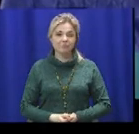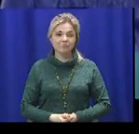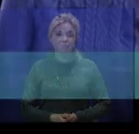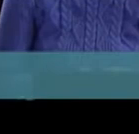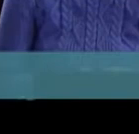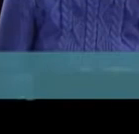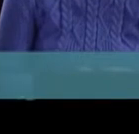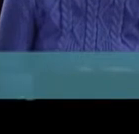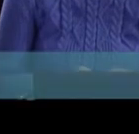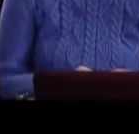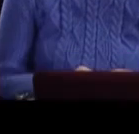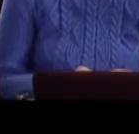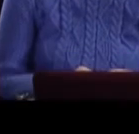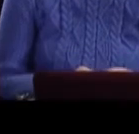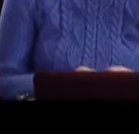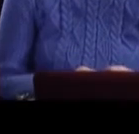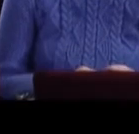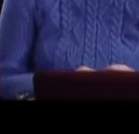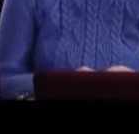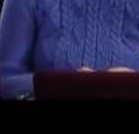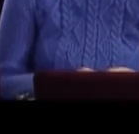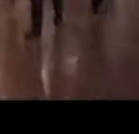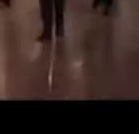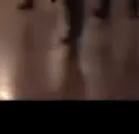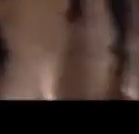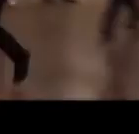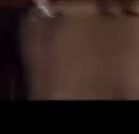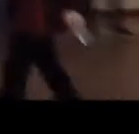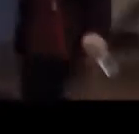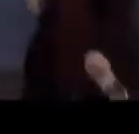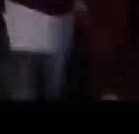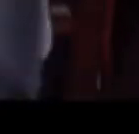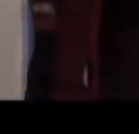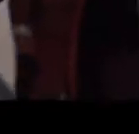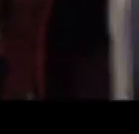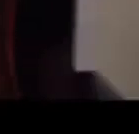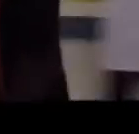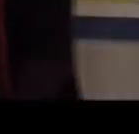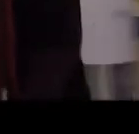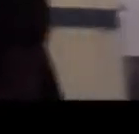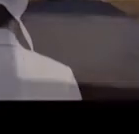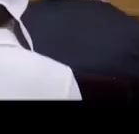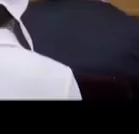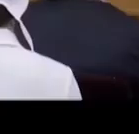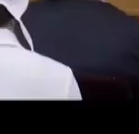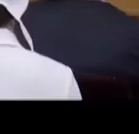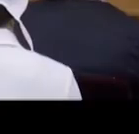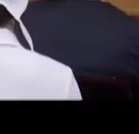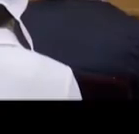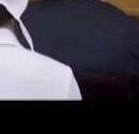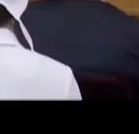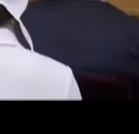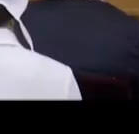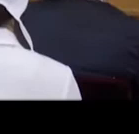Від 2017 року в Україні розпочалося впровадження медичної реформи. Виконуюча обов'язки міністра охорони здоров'я розповіла про